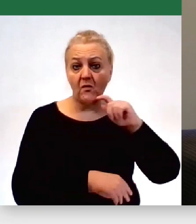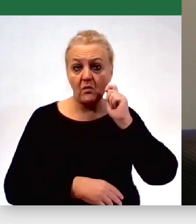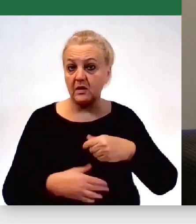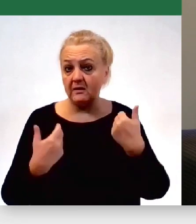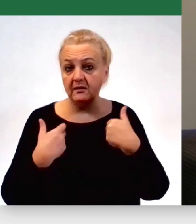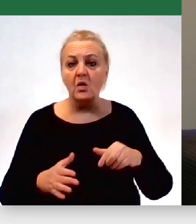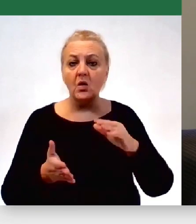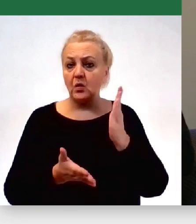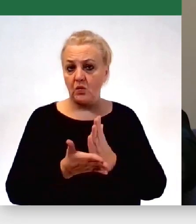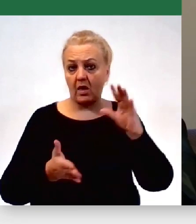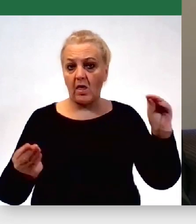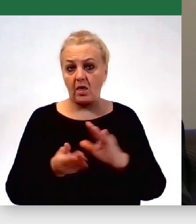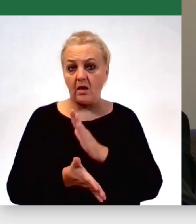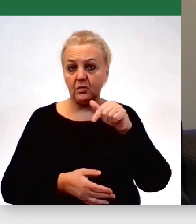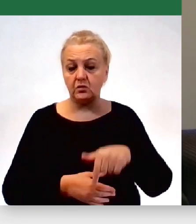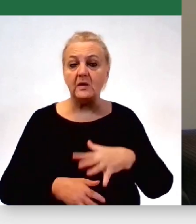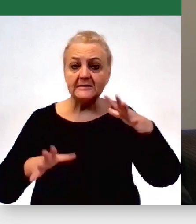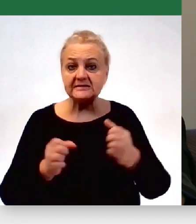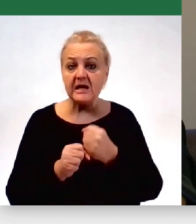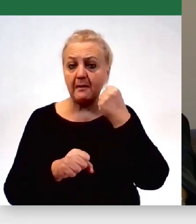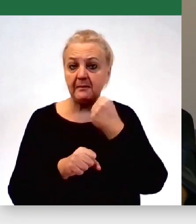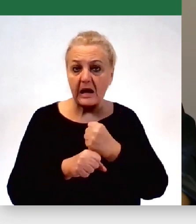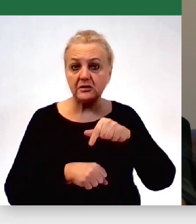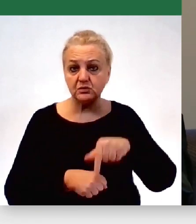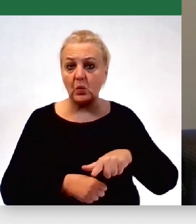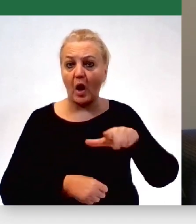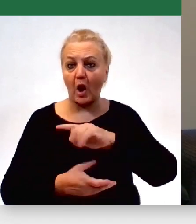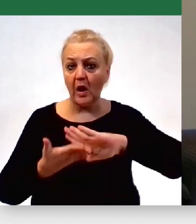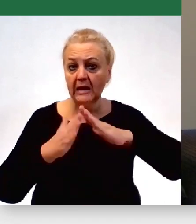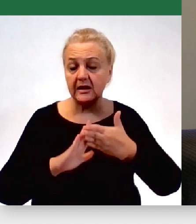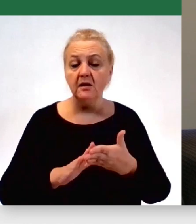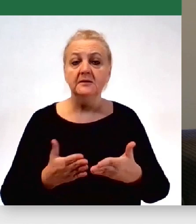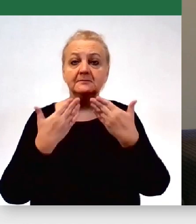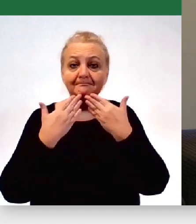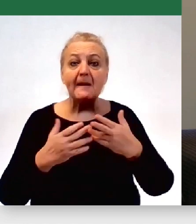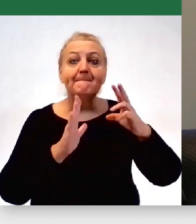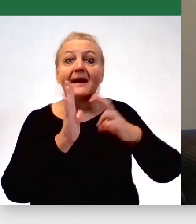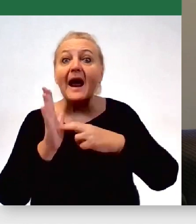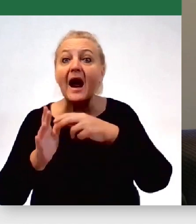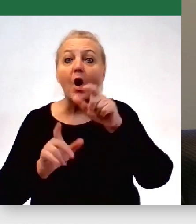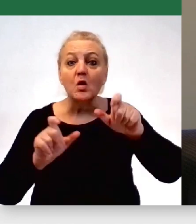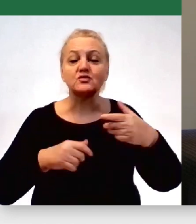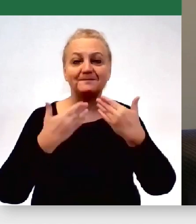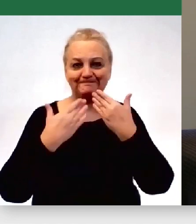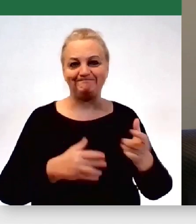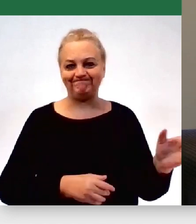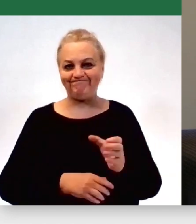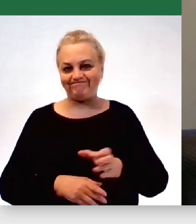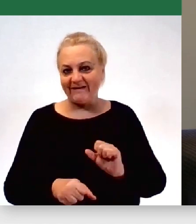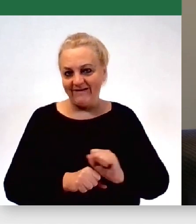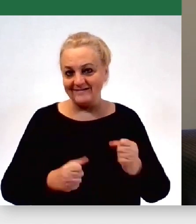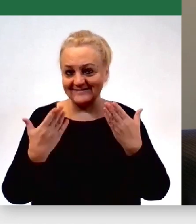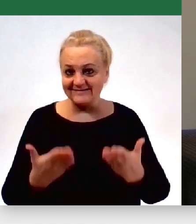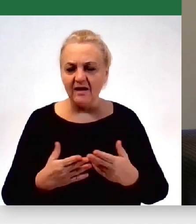zaaklimatyzowały się. Te osoby znalazły pracę na lokalnym rynku, przez co załatały nam dziury w lokalnym rynku pracy, które były